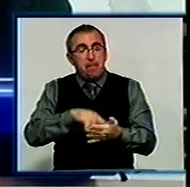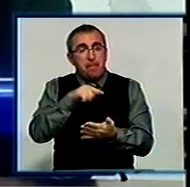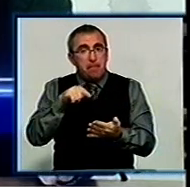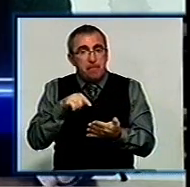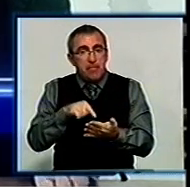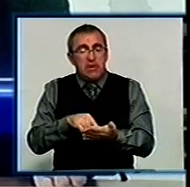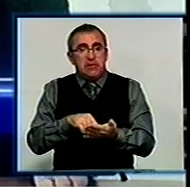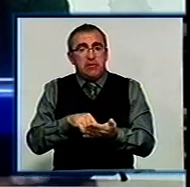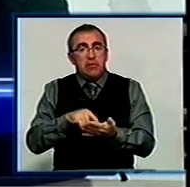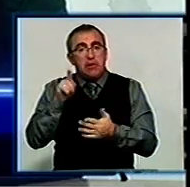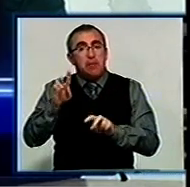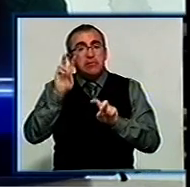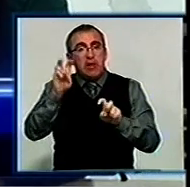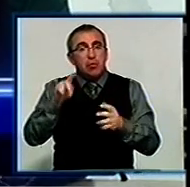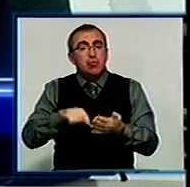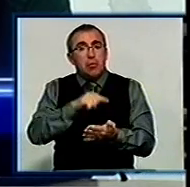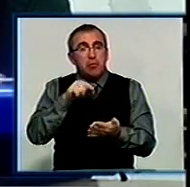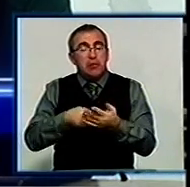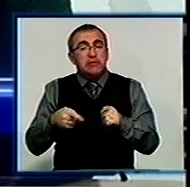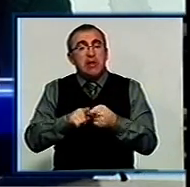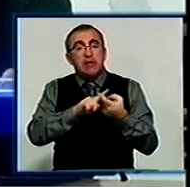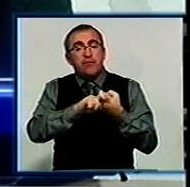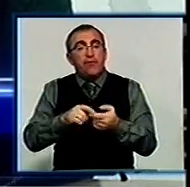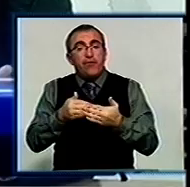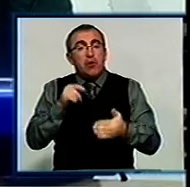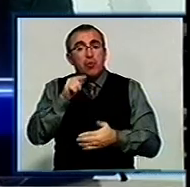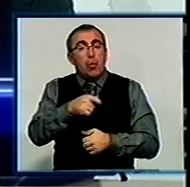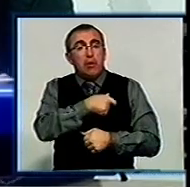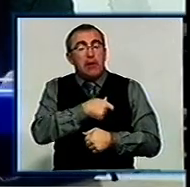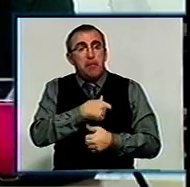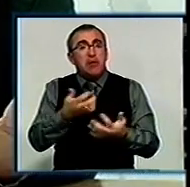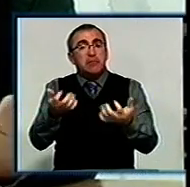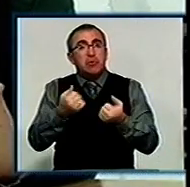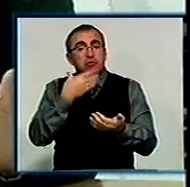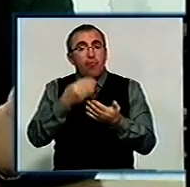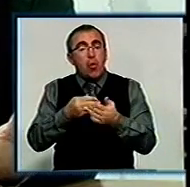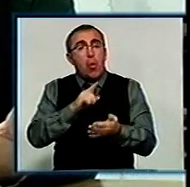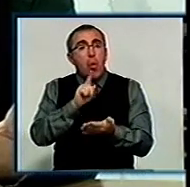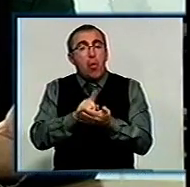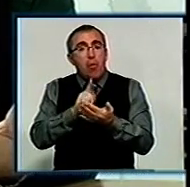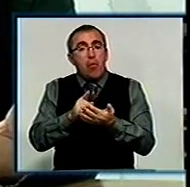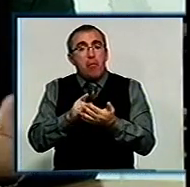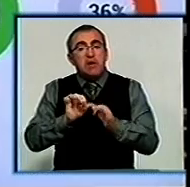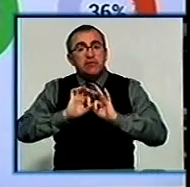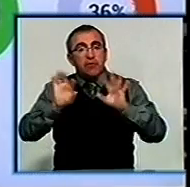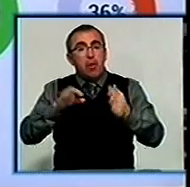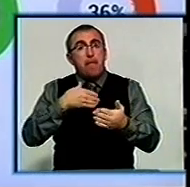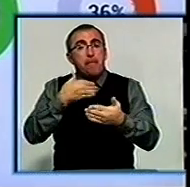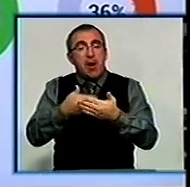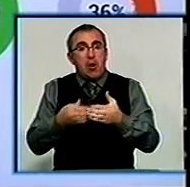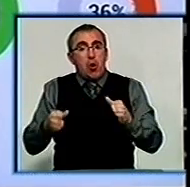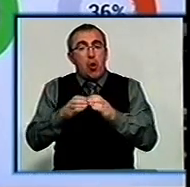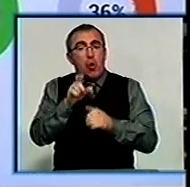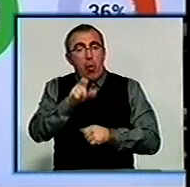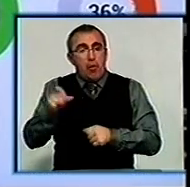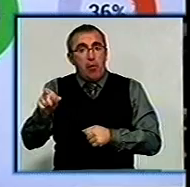статусу міста. Це залежить від того, як депутати сприймають своїй обов'язок звітувати перед громадою. Ми з вами,